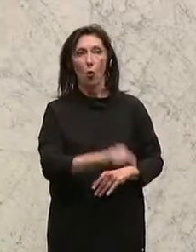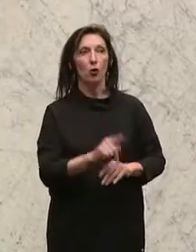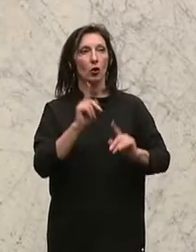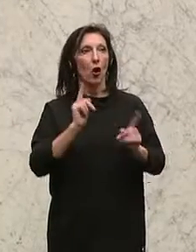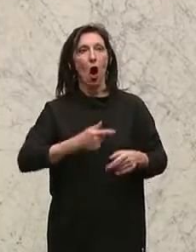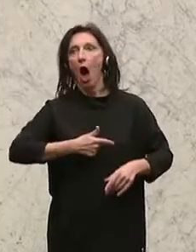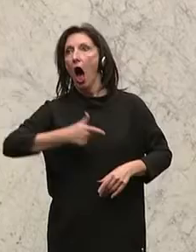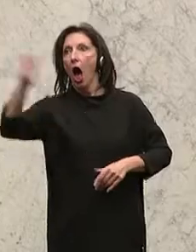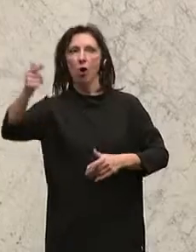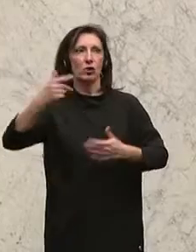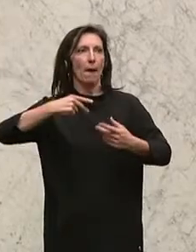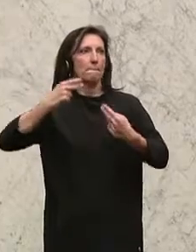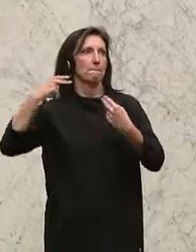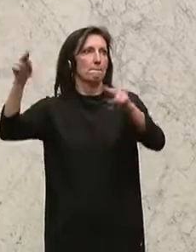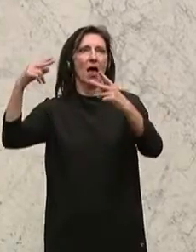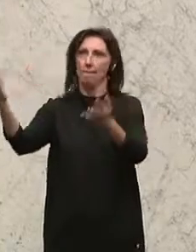Ausland zu uns hereinbekommen.